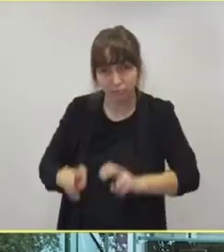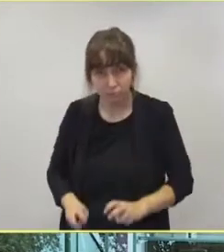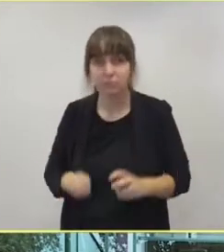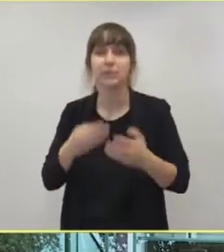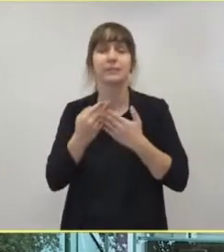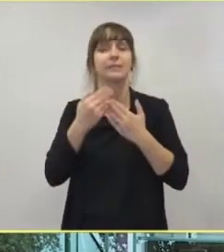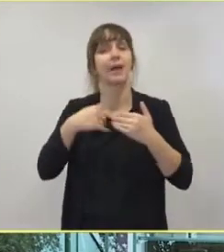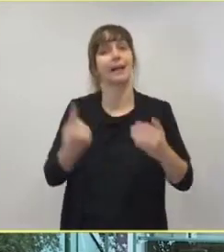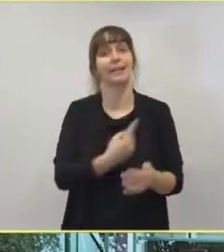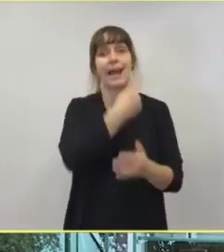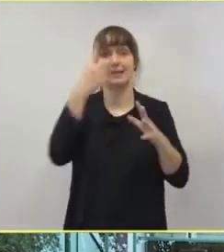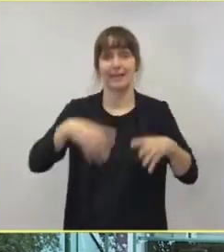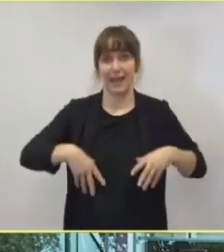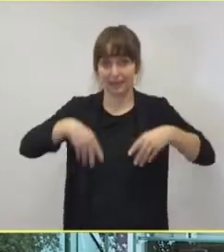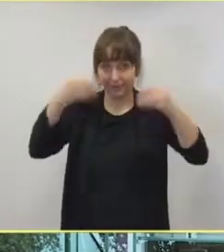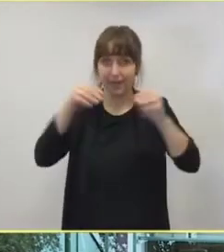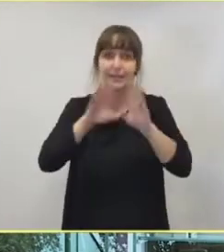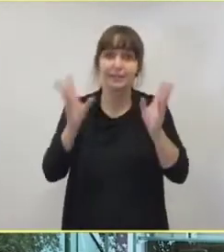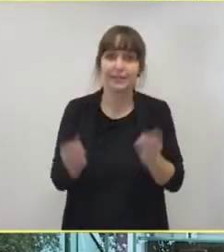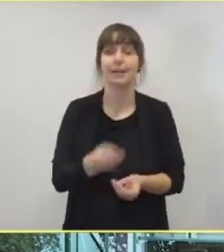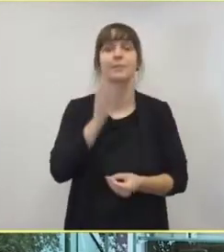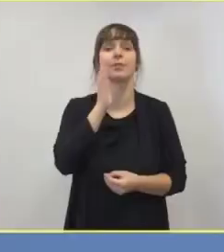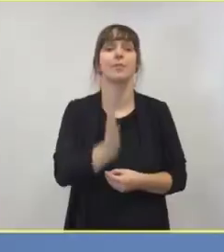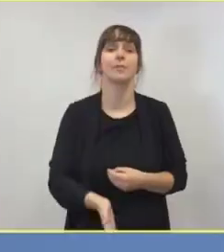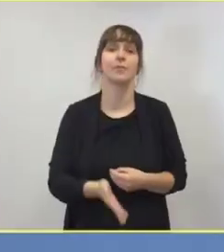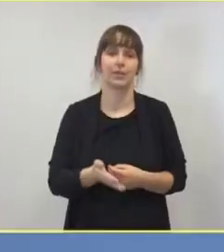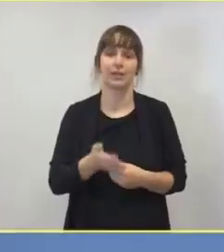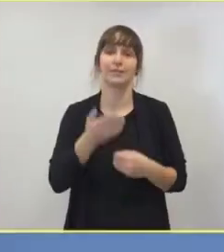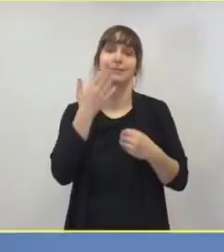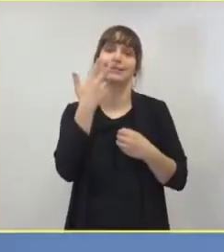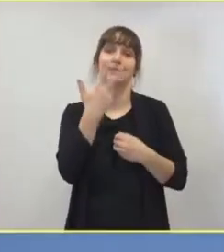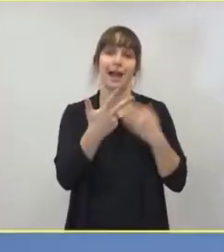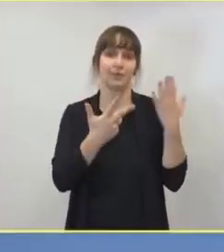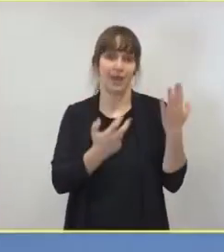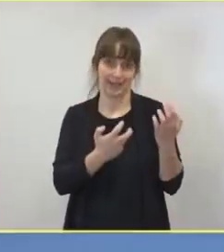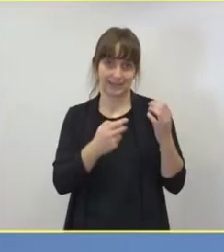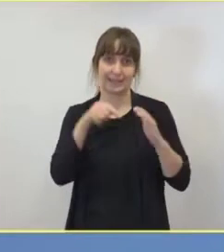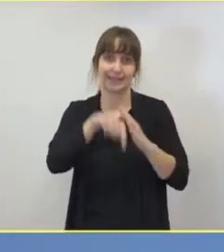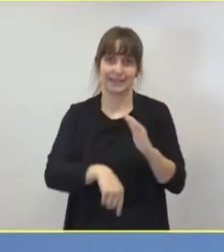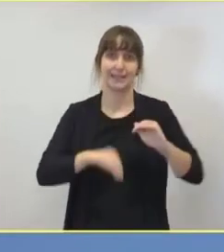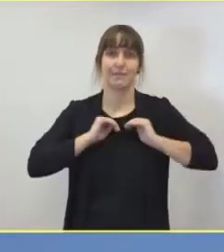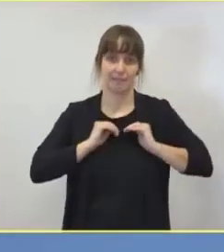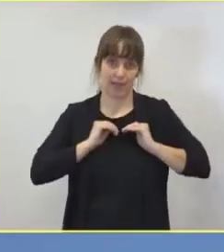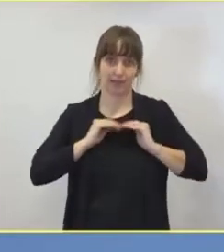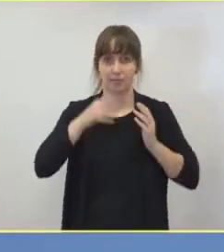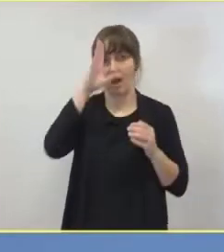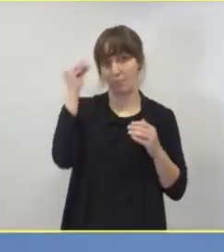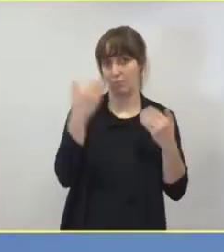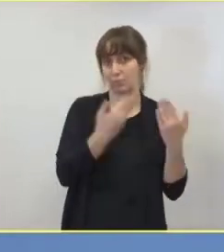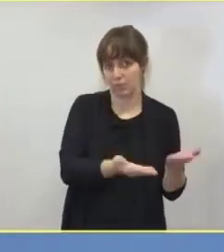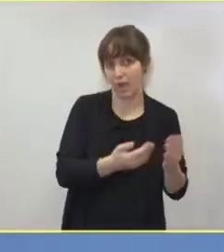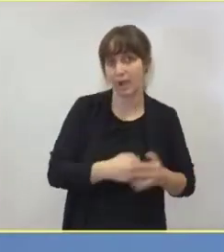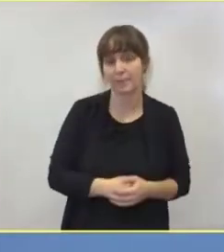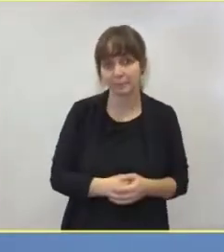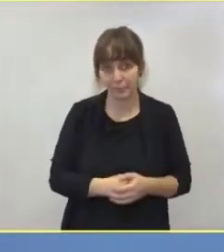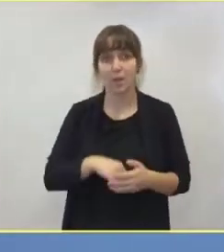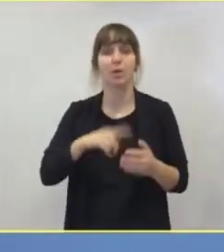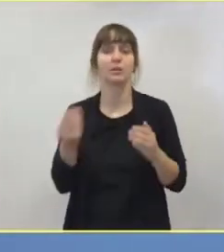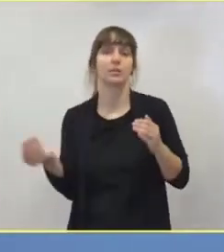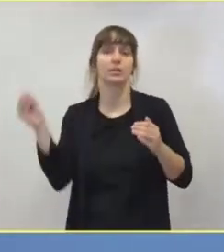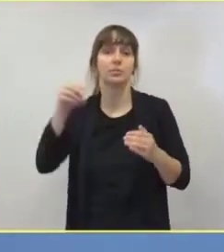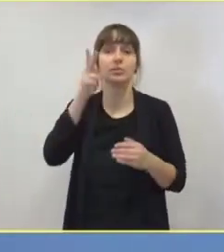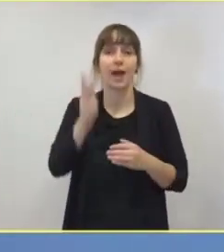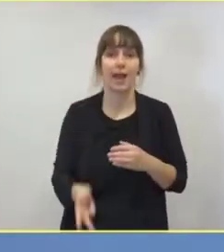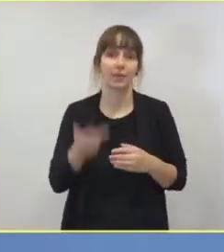Jahres 583 Intensivbetten hatten in Hamburg, so die Behördenangaben, und dort 335 zusätzliche Betten aufgebaut